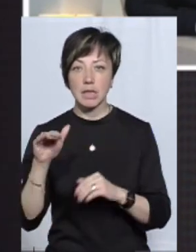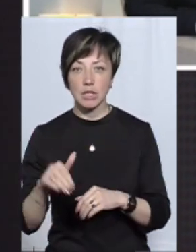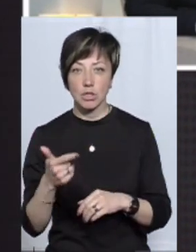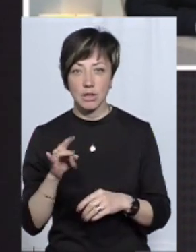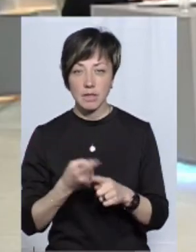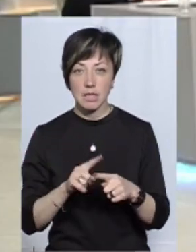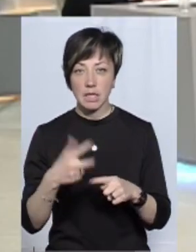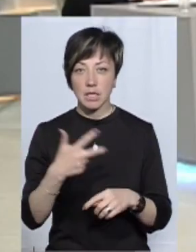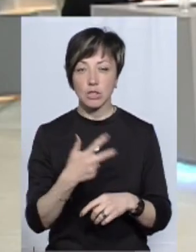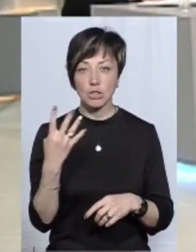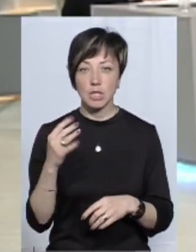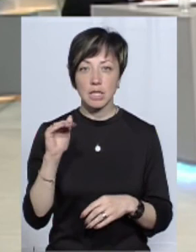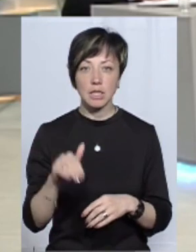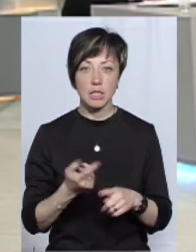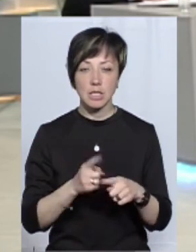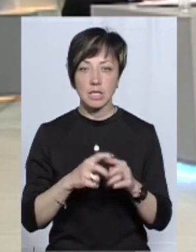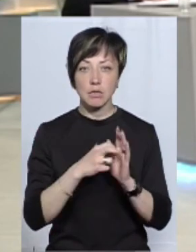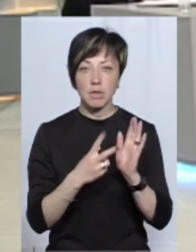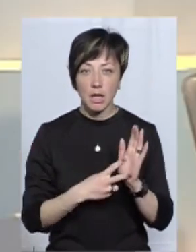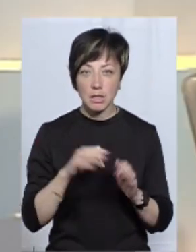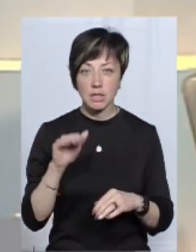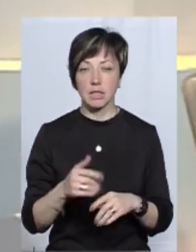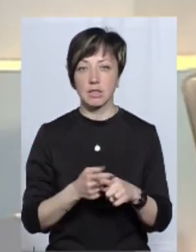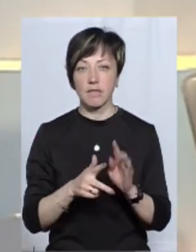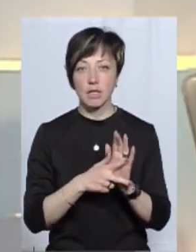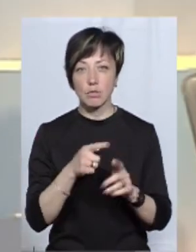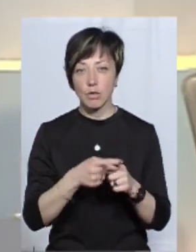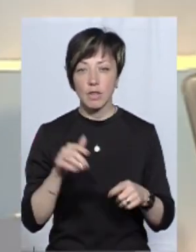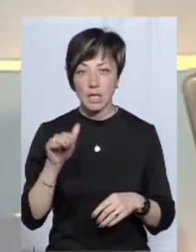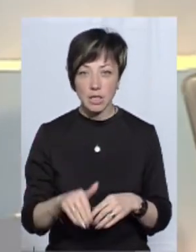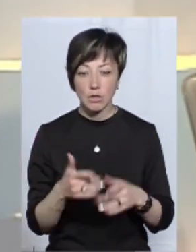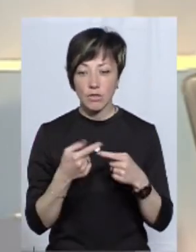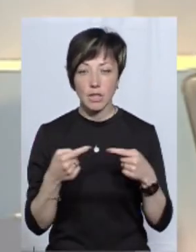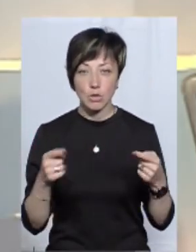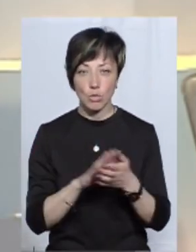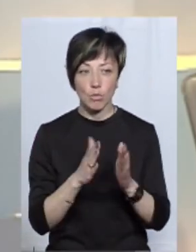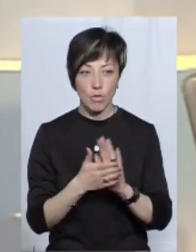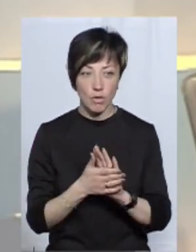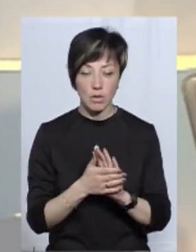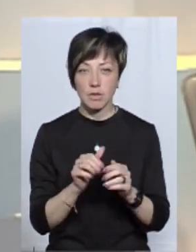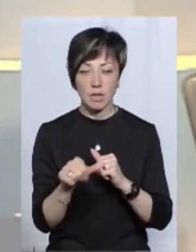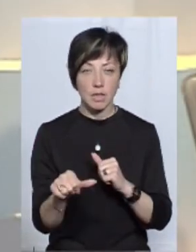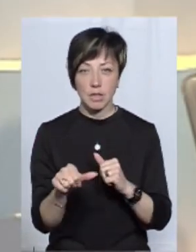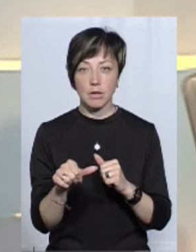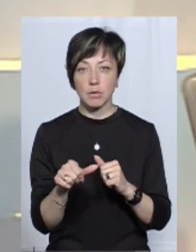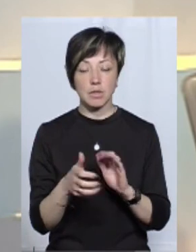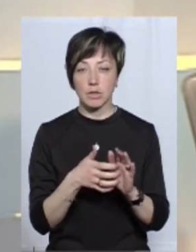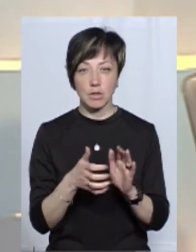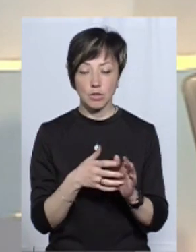гривень. Це 34 тисячі, це 17 тисяч, це 8,5 тисяч в різних умовах. За винятком, за